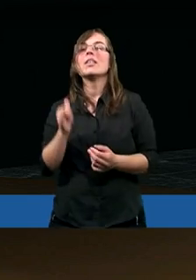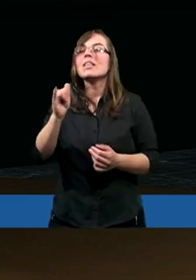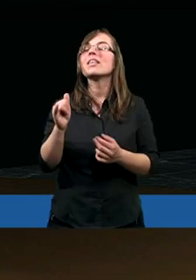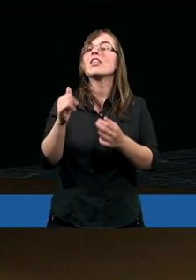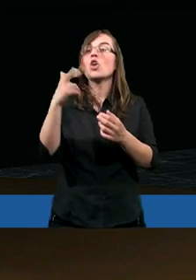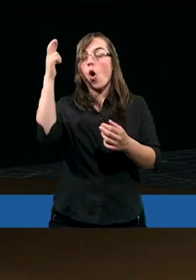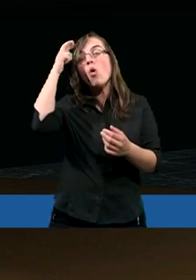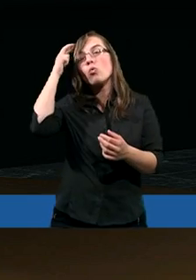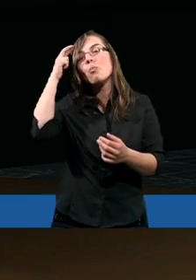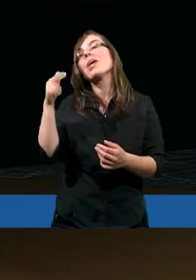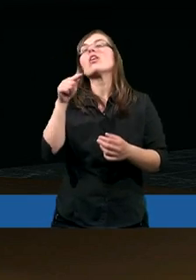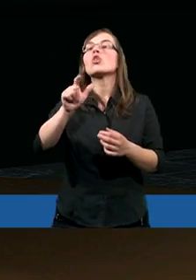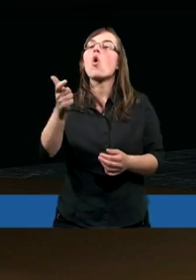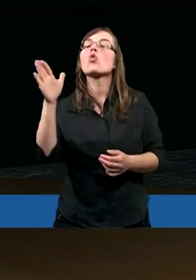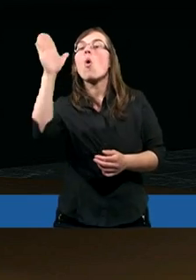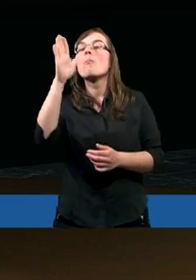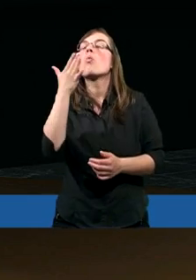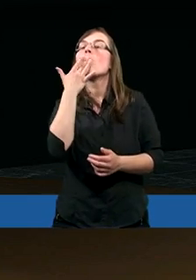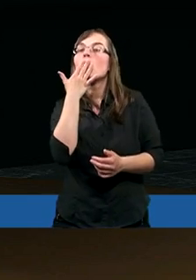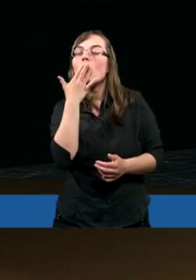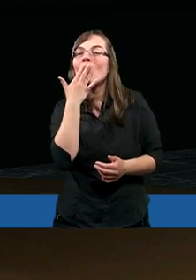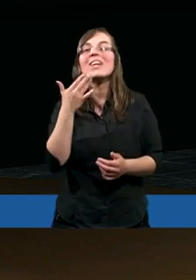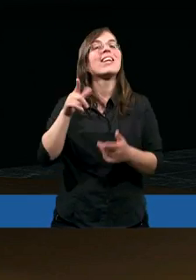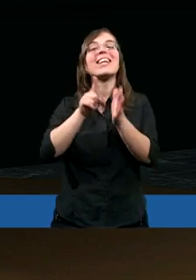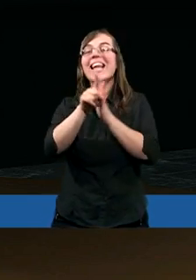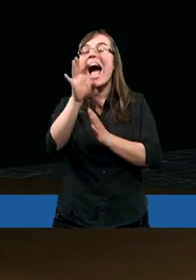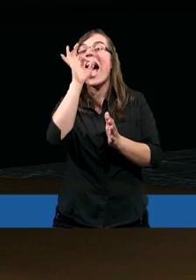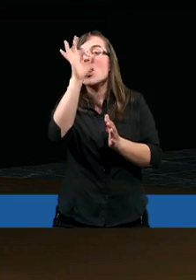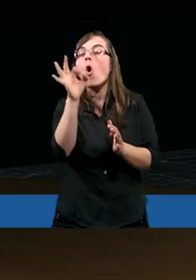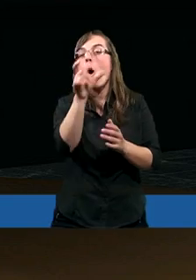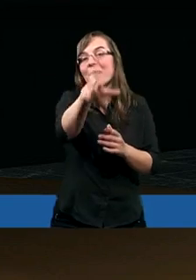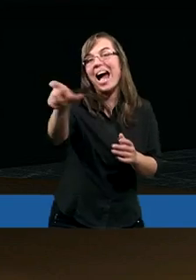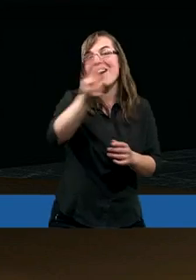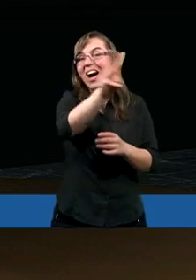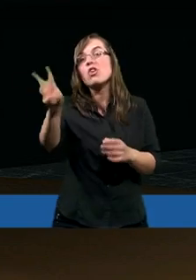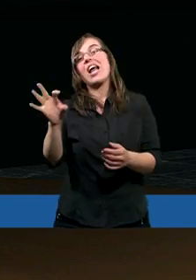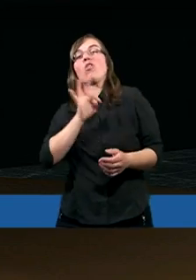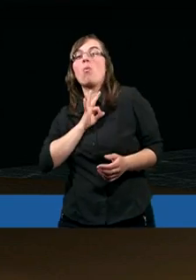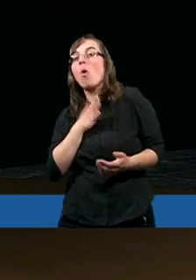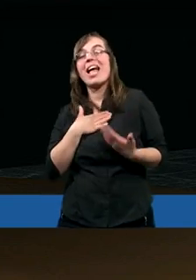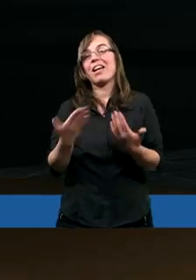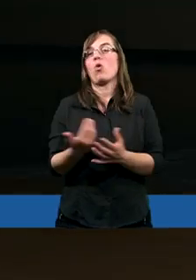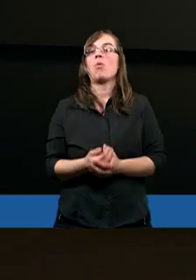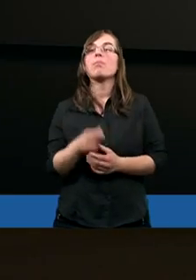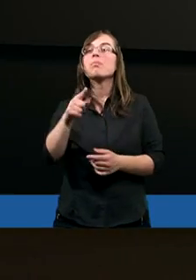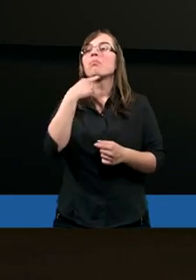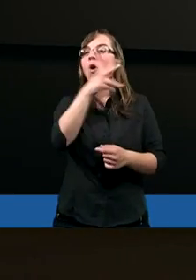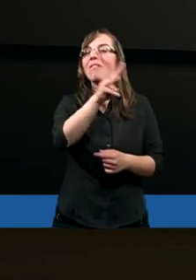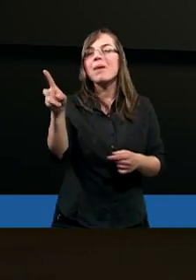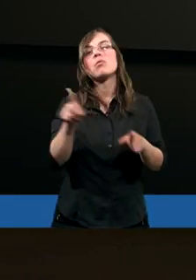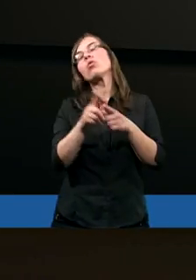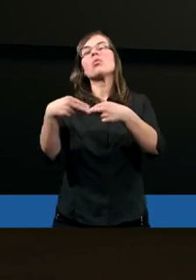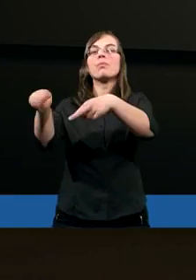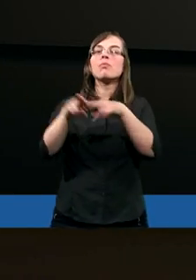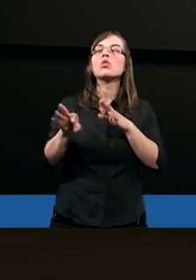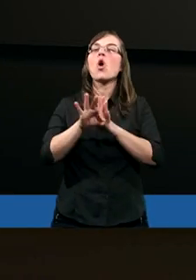zaczyna rozumieć, że to, co mówi Bóg, jest naprawdę dla Jego dobra. No ja powiem wam, może jeszcze